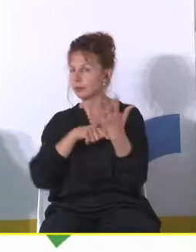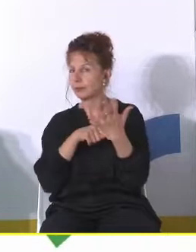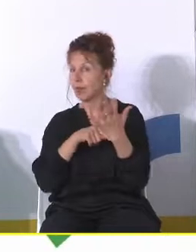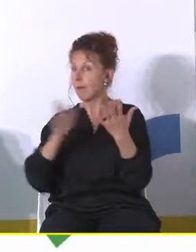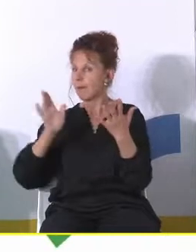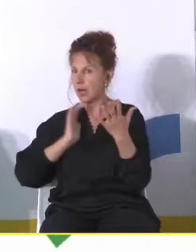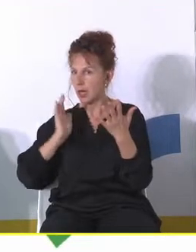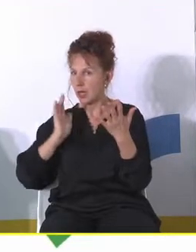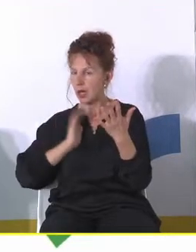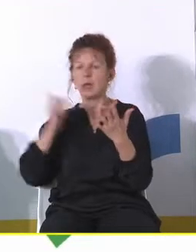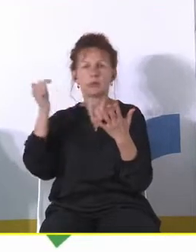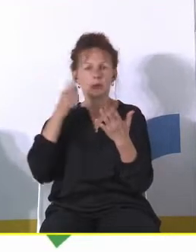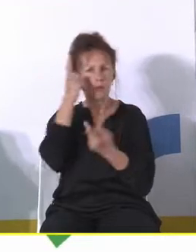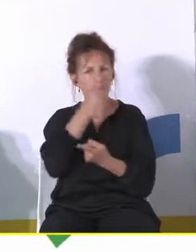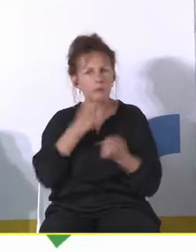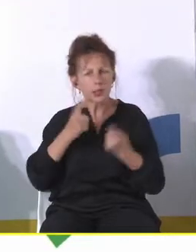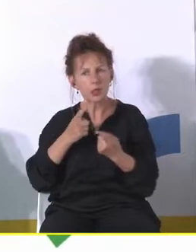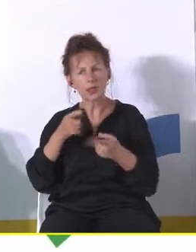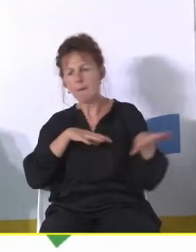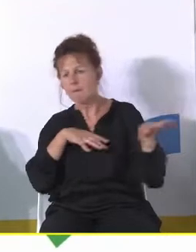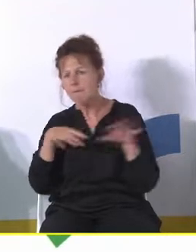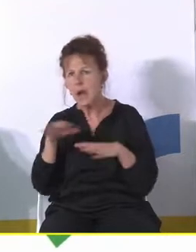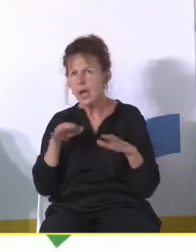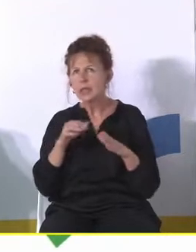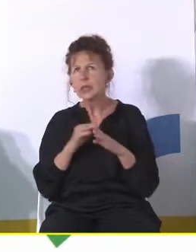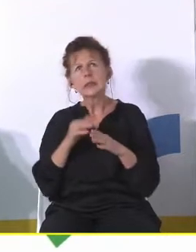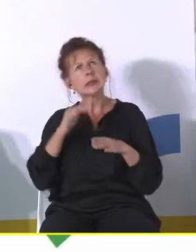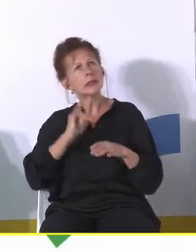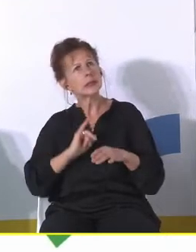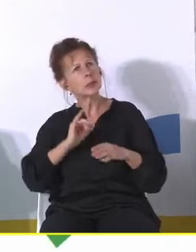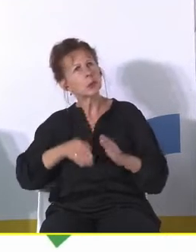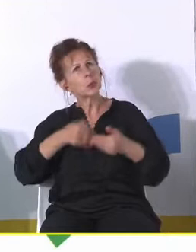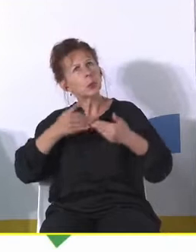bezpiecznie i musimy myśleć o tym miejscu z perspektywy naszych dzieci.